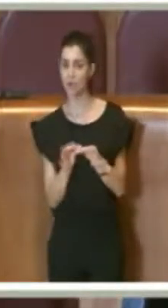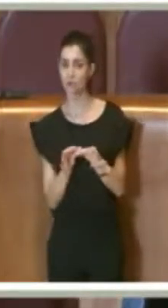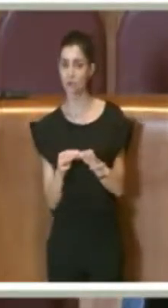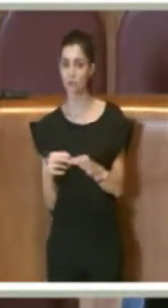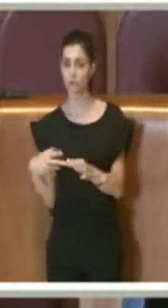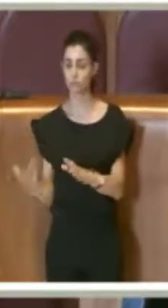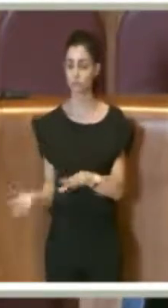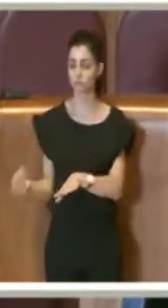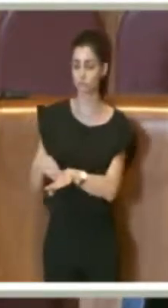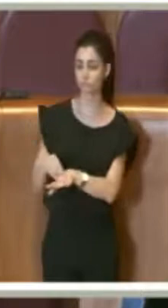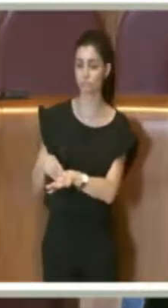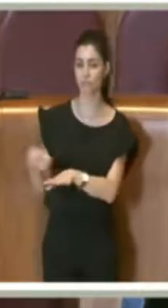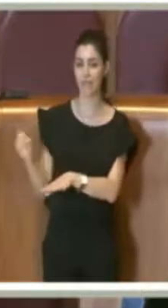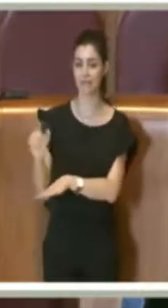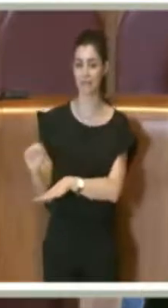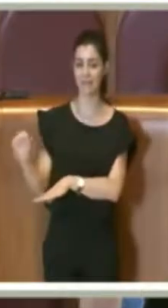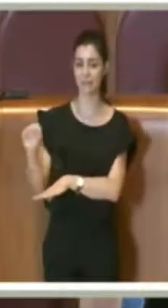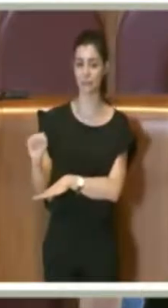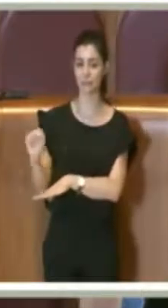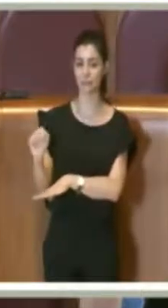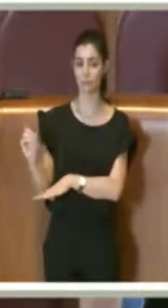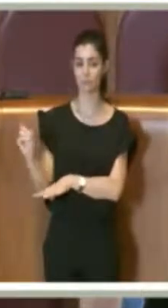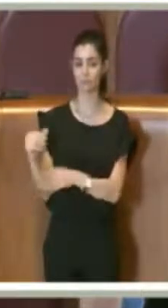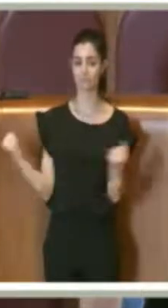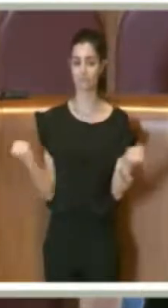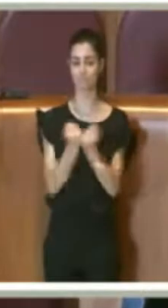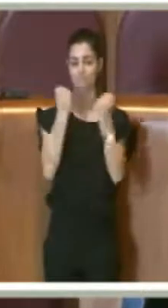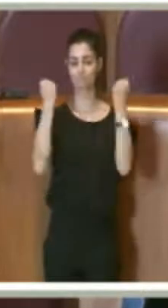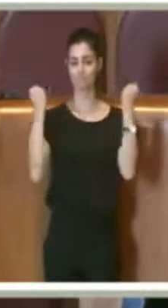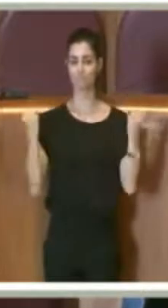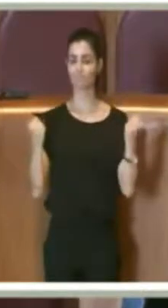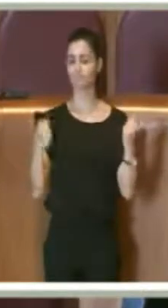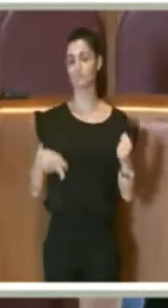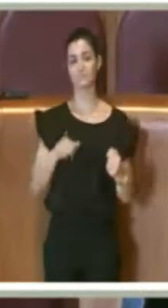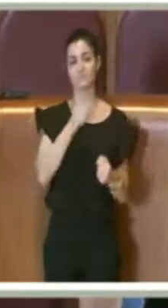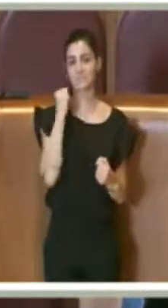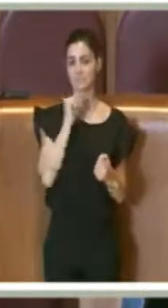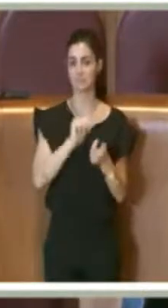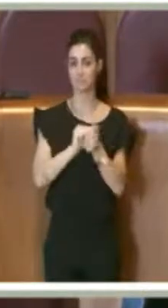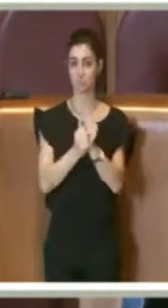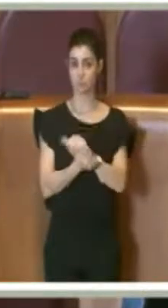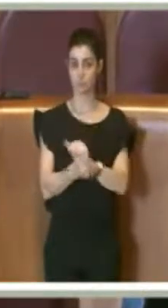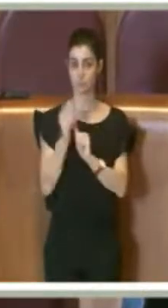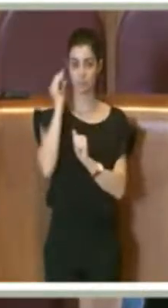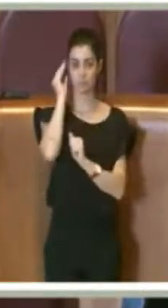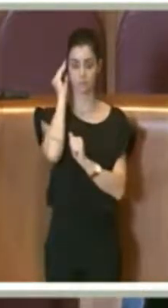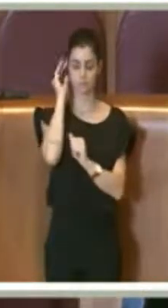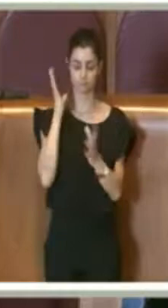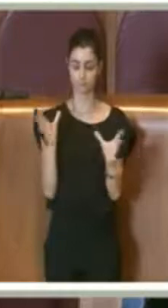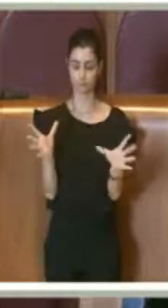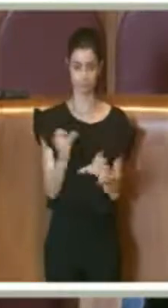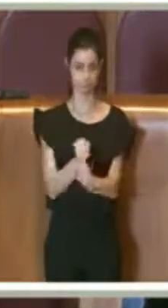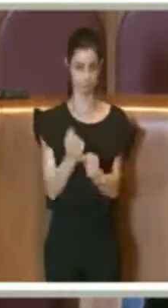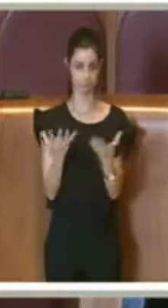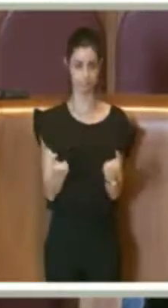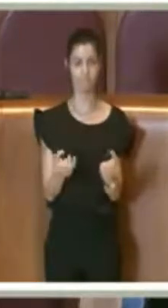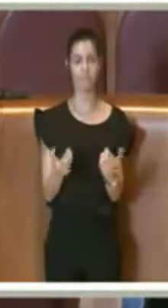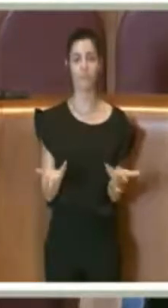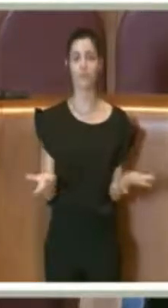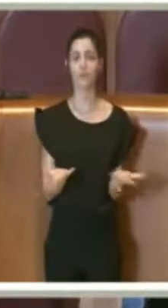addendum, quindi per forza di cose si sono dovute apportare delle modifiche. Allora in conclusione cosa accade?